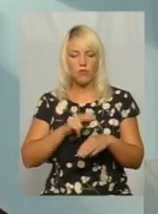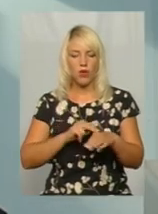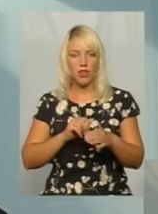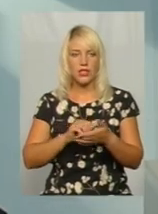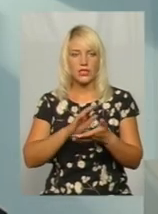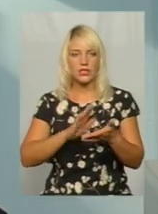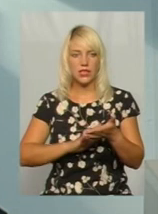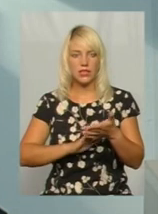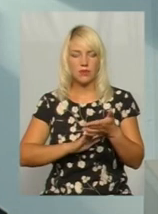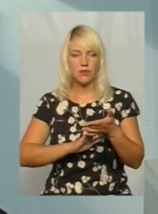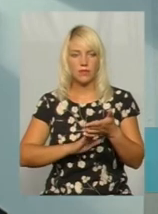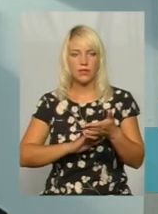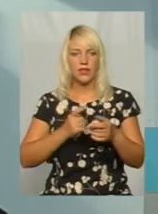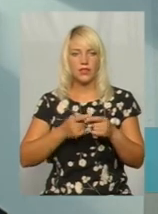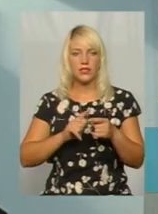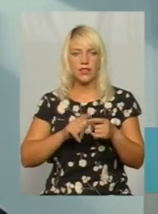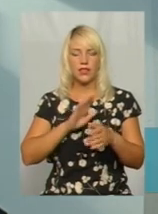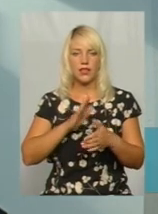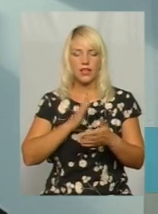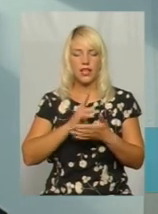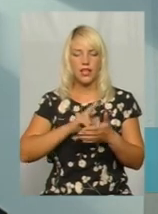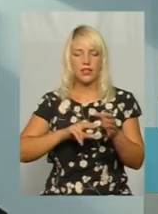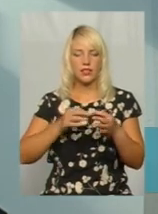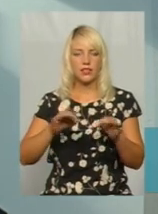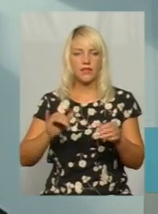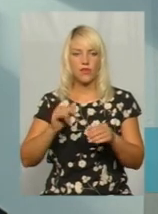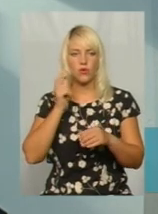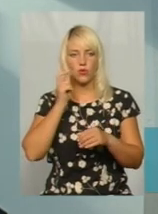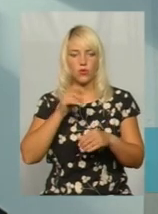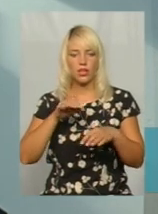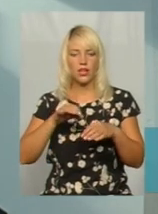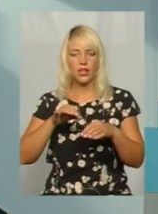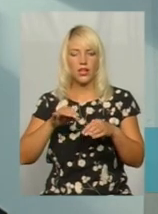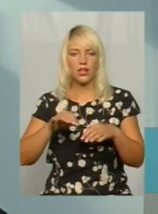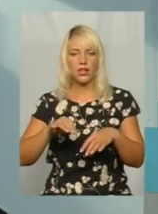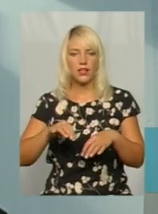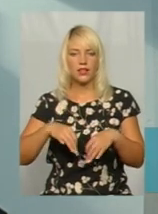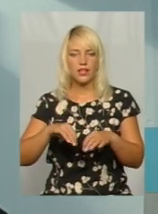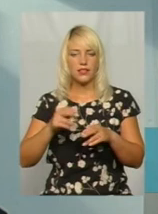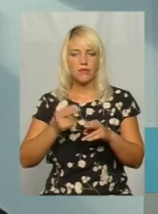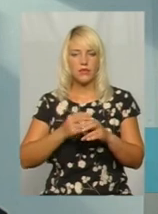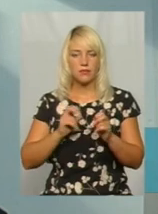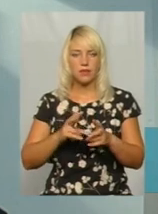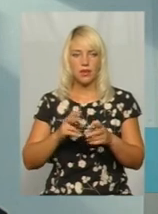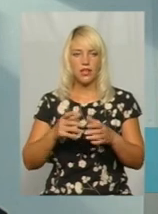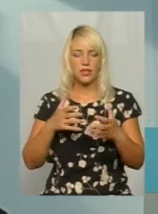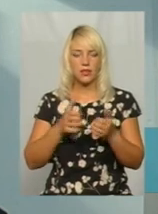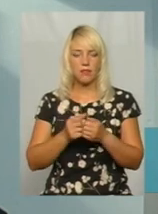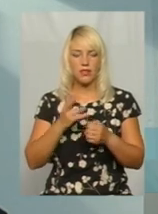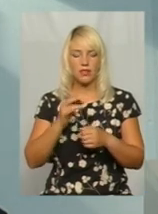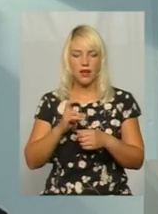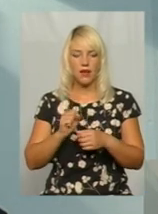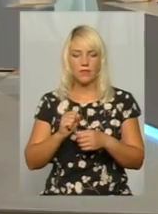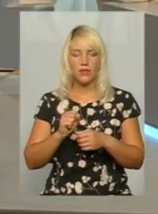даний, звертого у вас, не є ліцензованим. Відповідно, Укртрансбезпека до ДТП на неліцензованого транспортів відношення